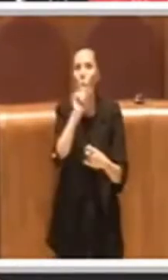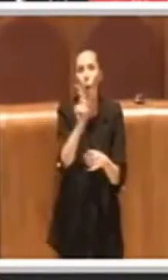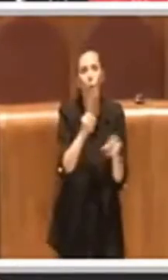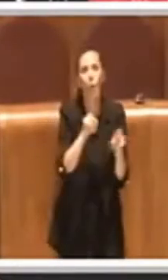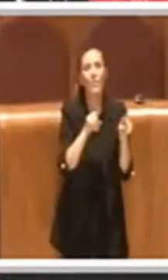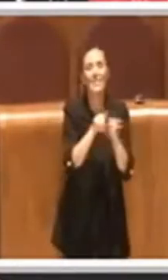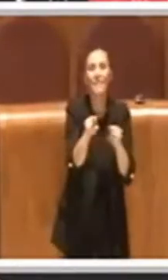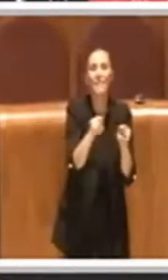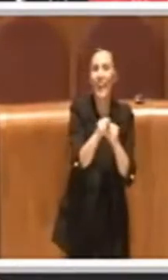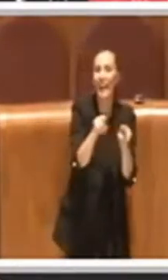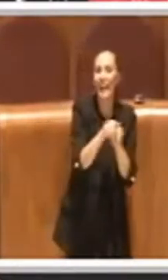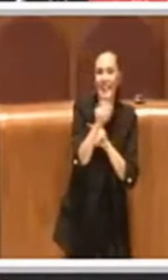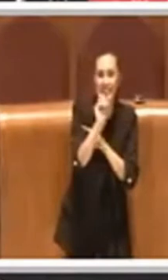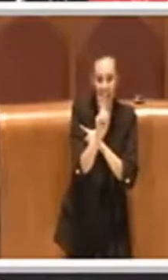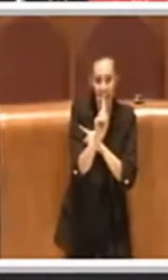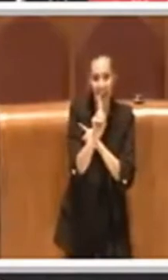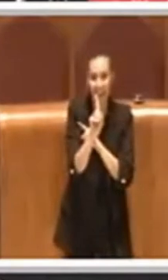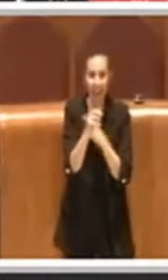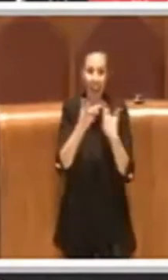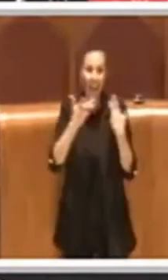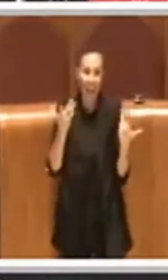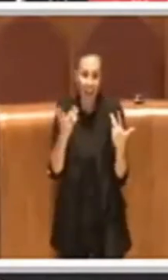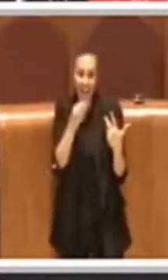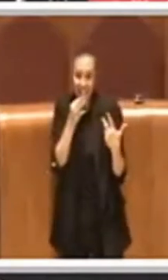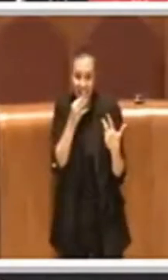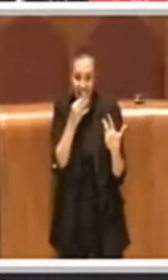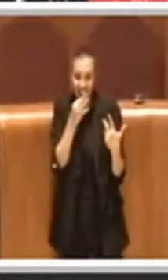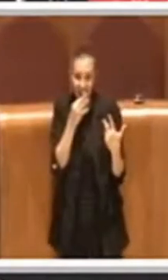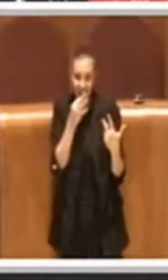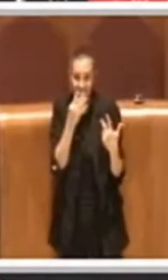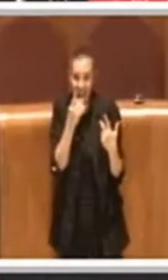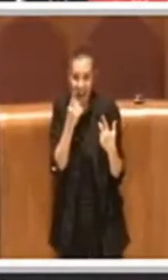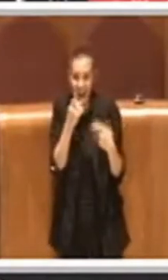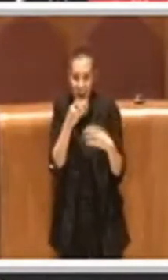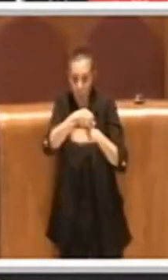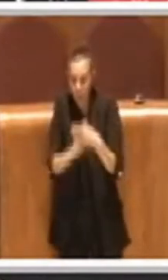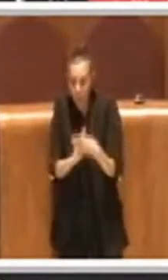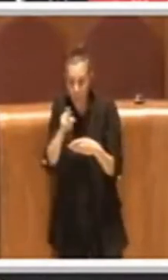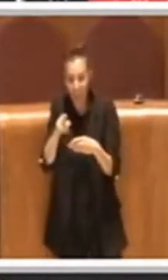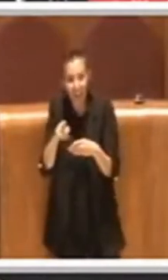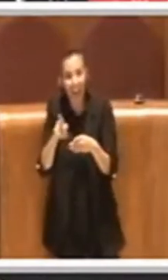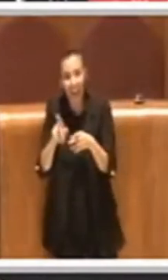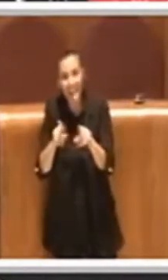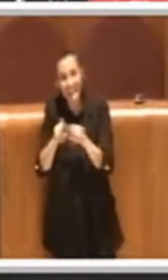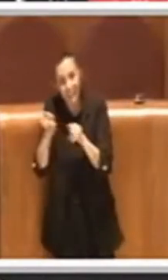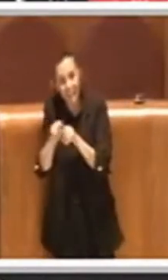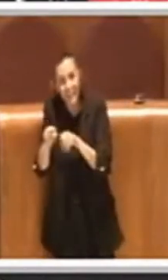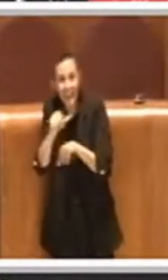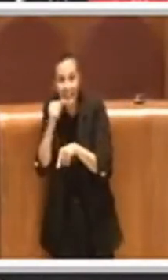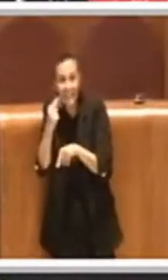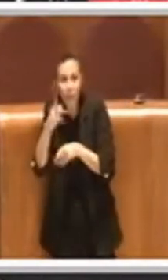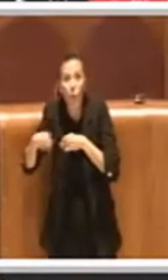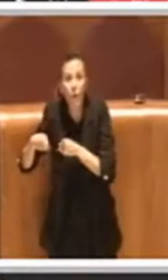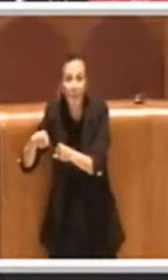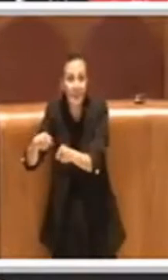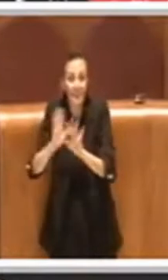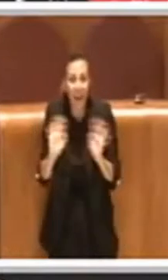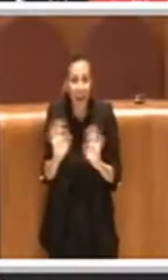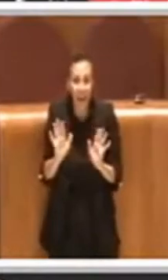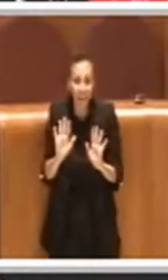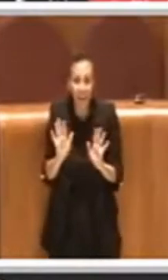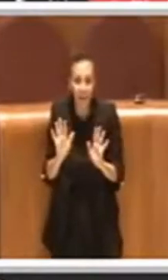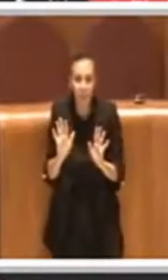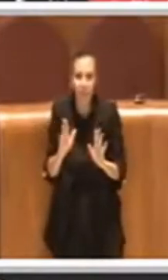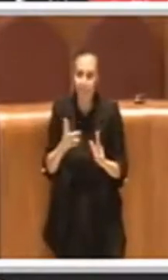a quel punto la parte differenziata deve avere anche quello a uno sbocco. Sia chiaro, qualcosa